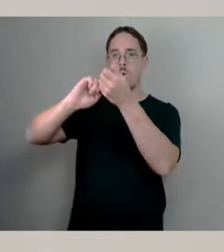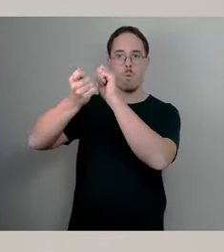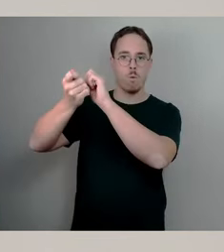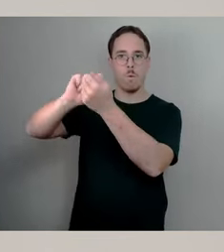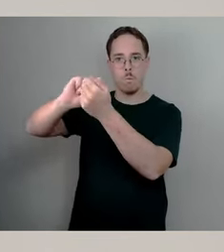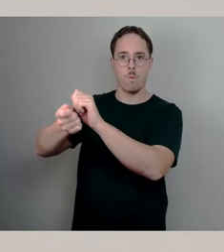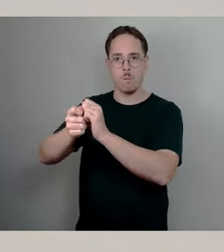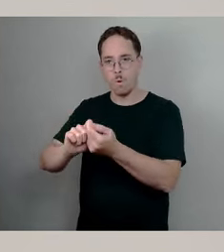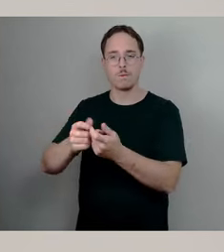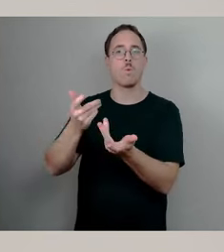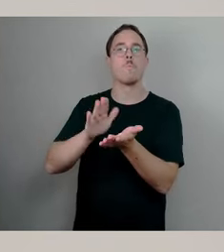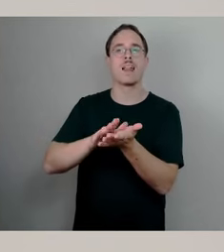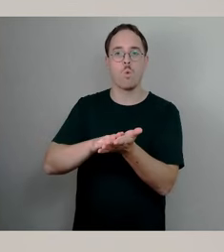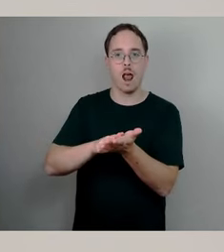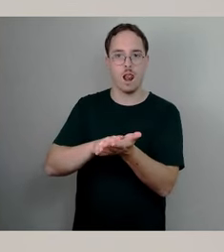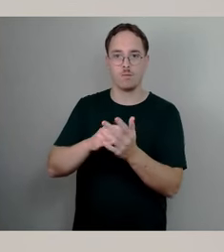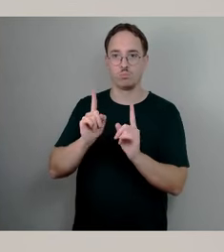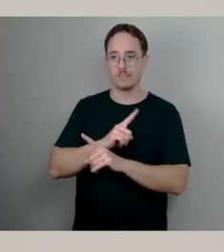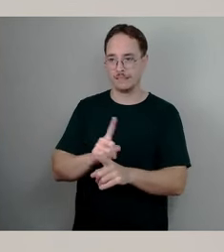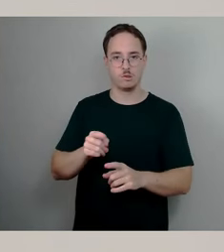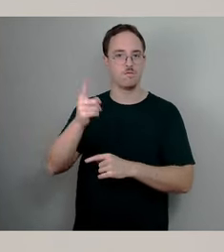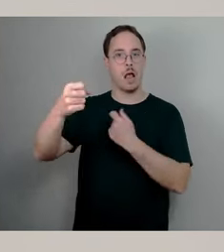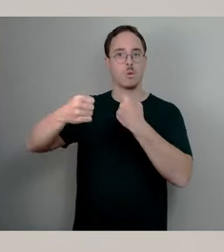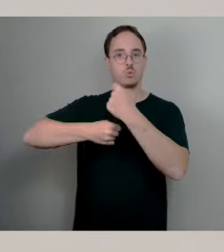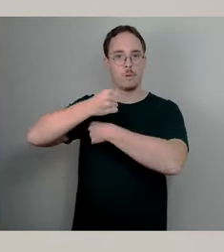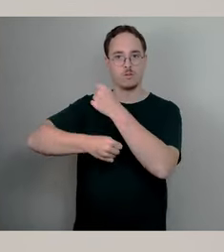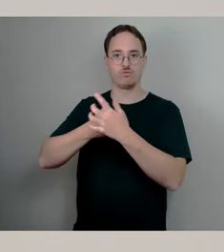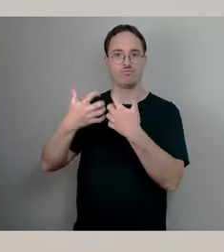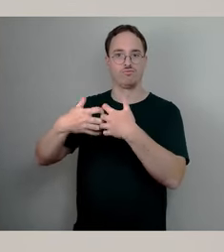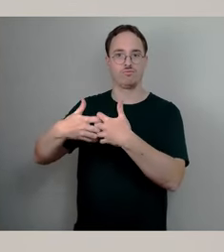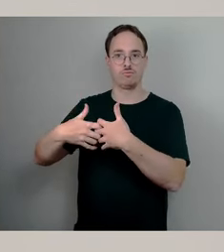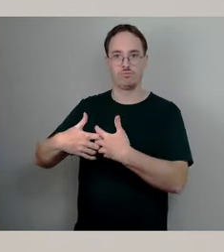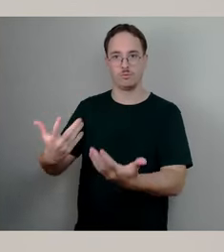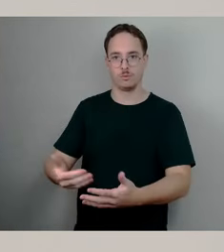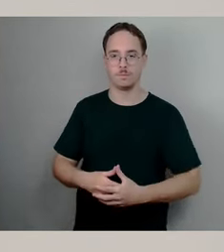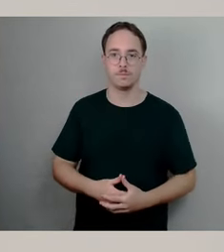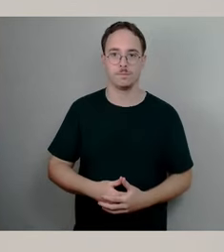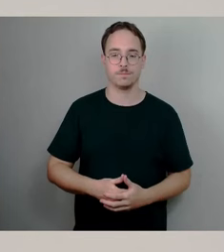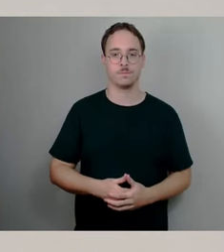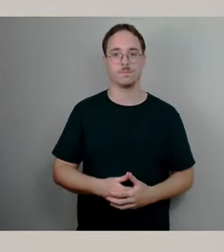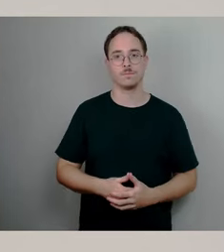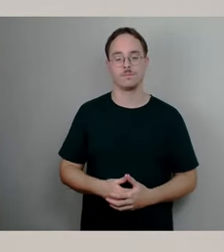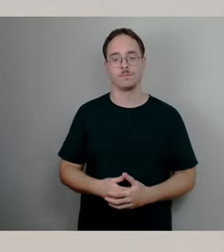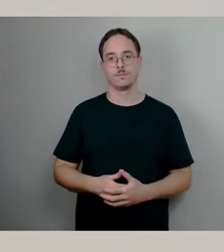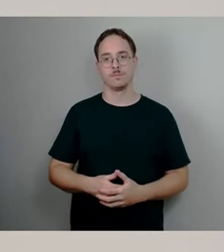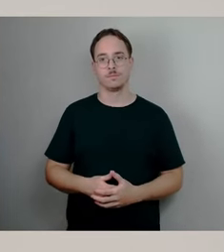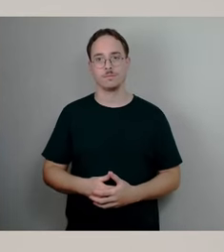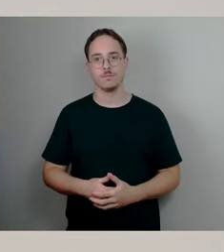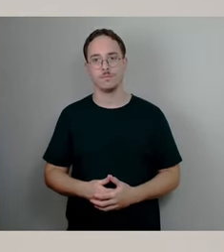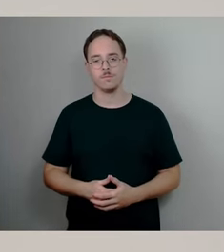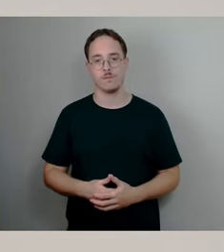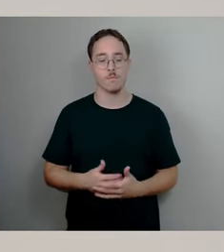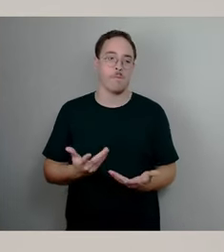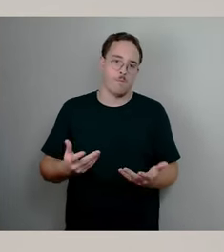wie er jetzt passiert ist, sondern das eben wirklich automatisch passieren kann. Insofern, ja,